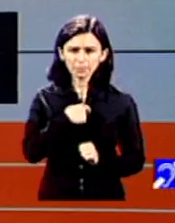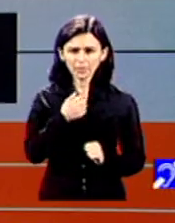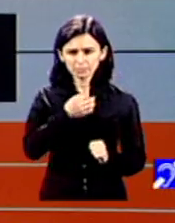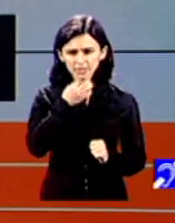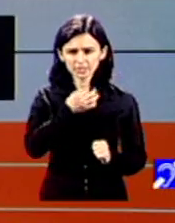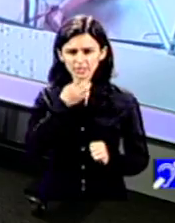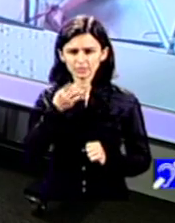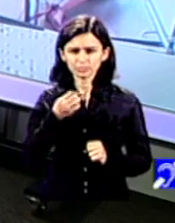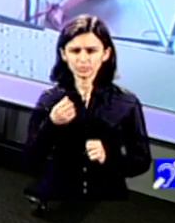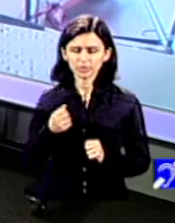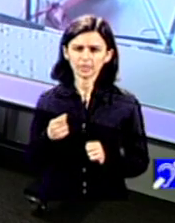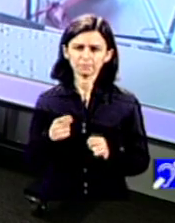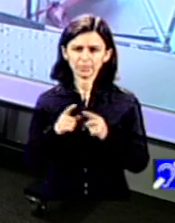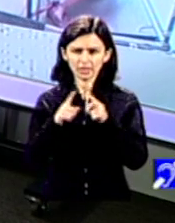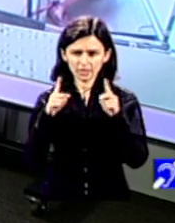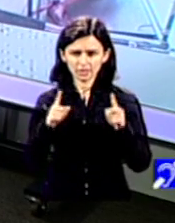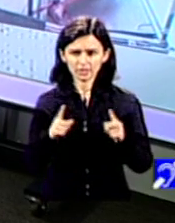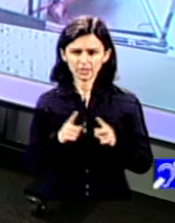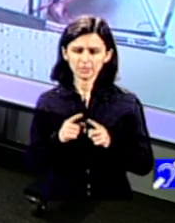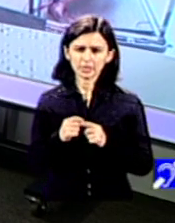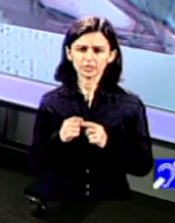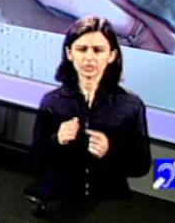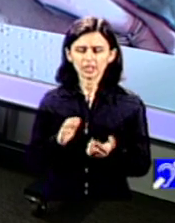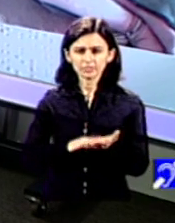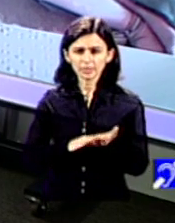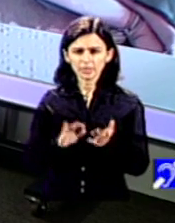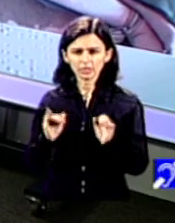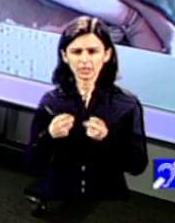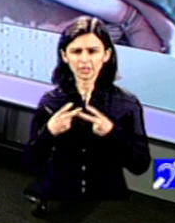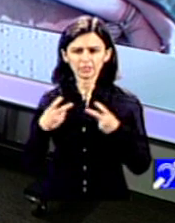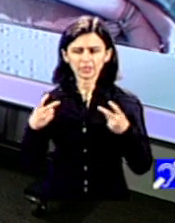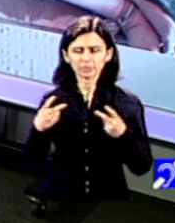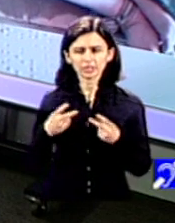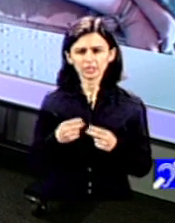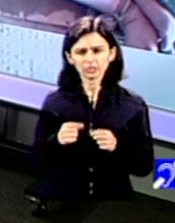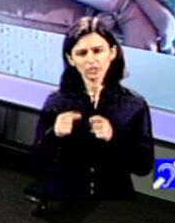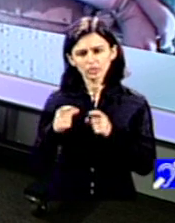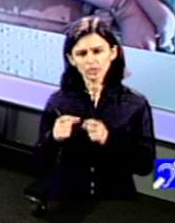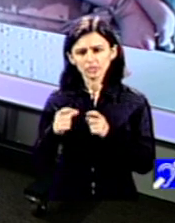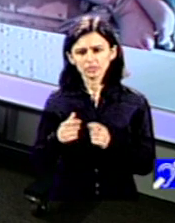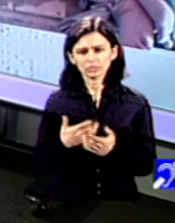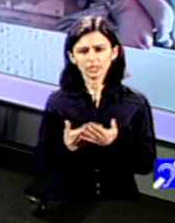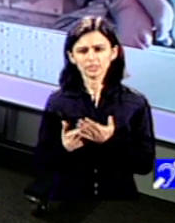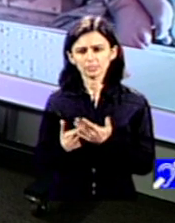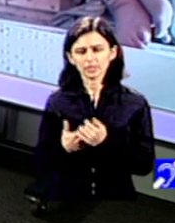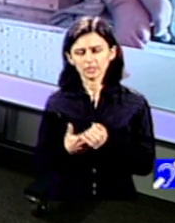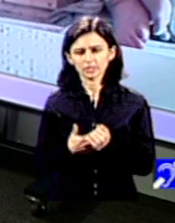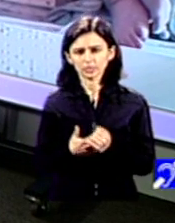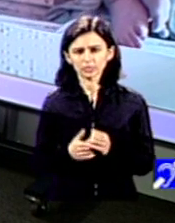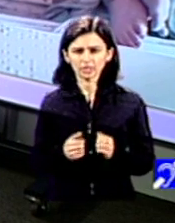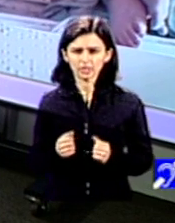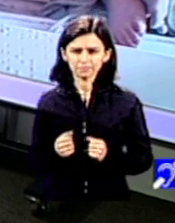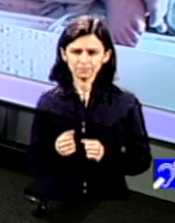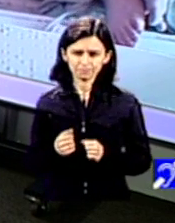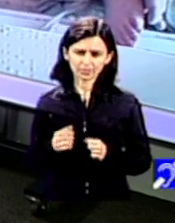dimensiunea, faptelor, evenimentelor, o hartă, o situație, pentru că, evident,